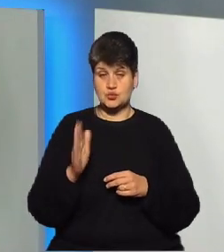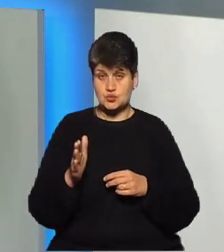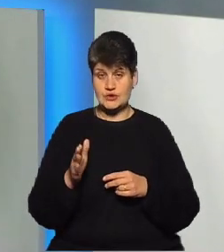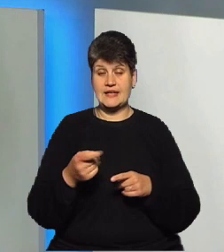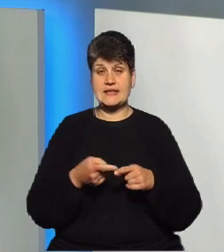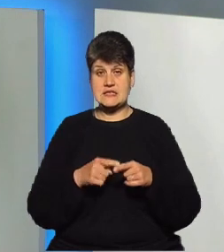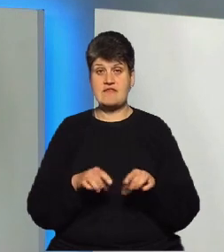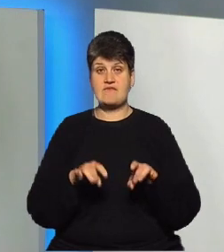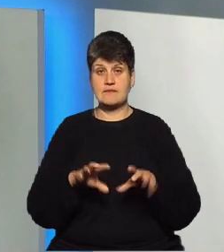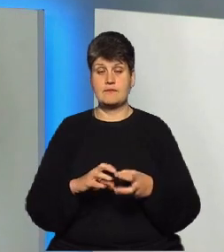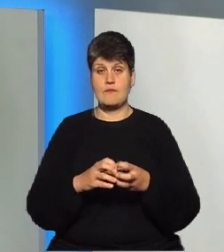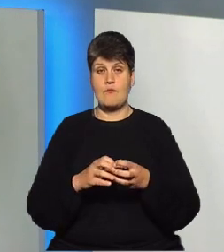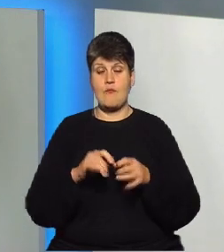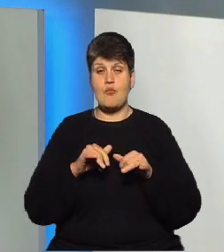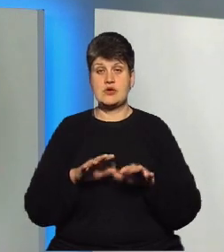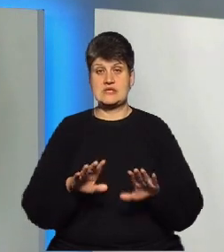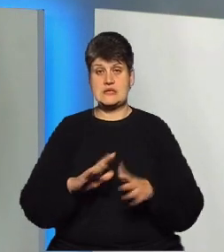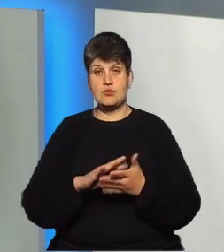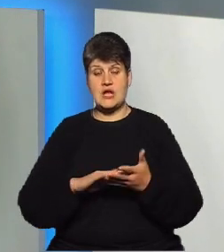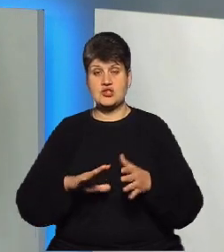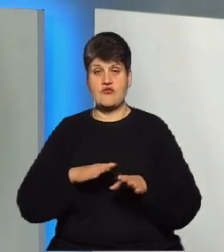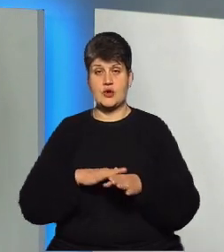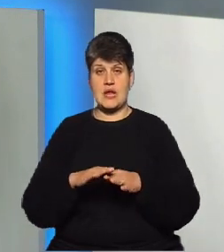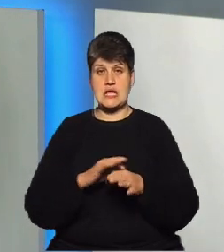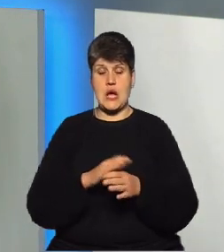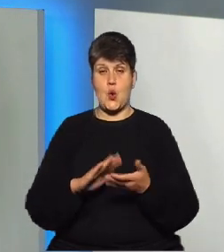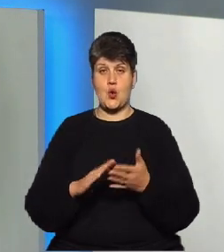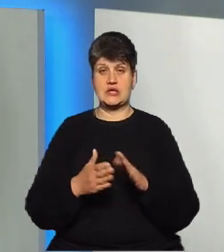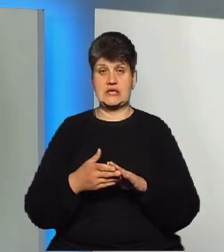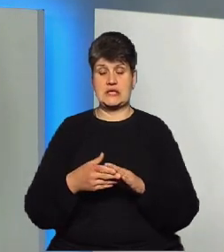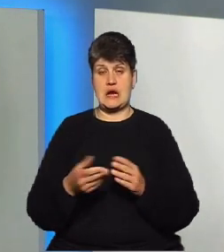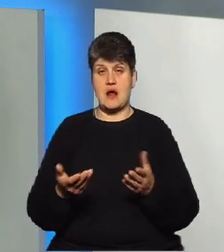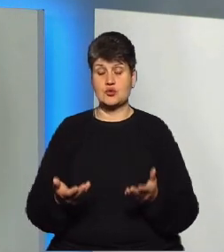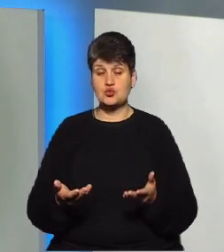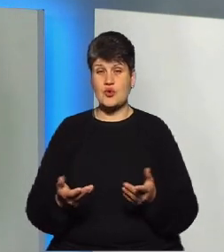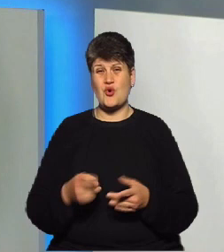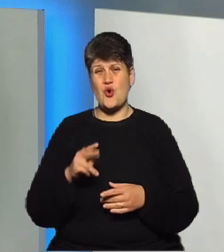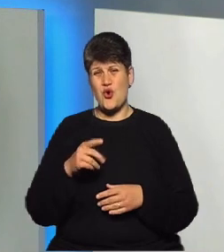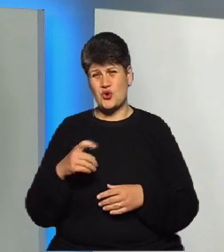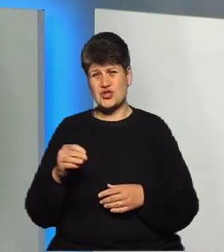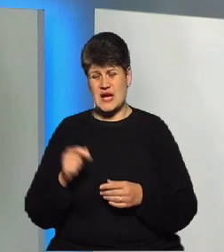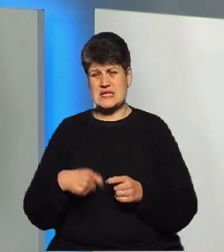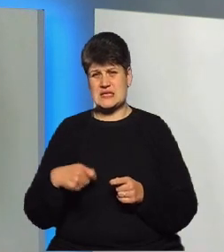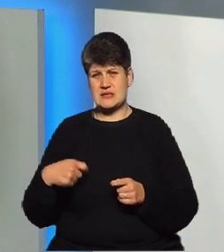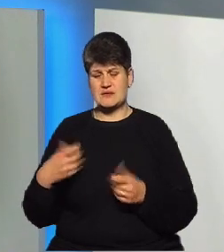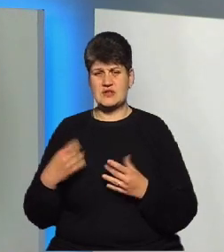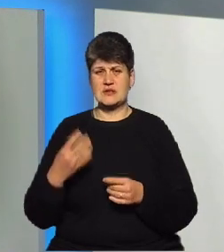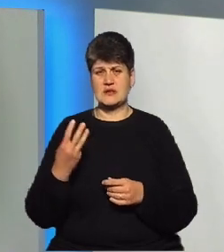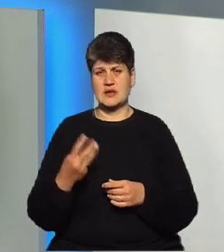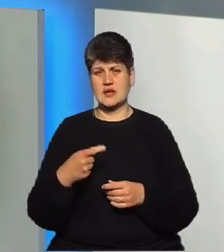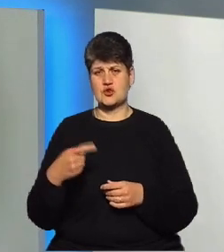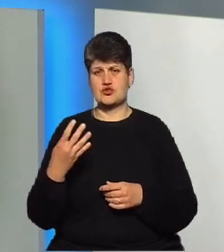подальшого виконання контракту, хоча сама затримка, вона вже десь порядка 3-4 місяців точно має місце,